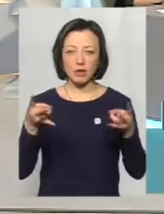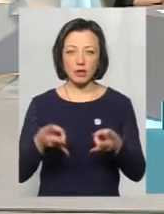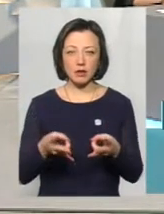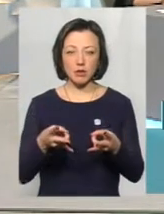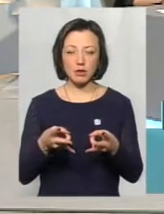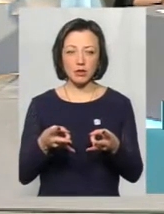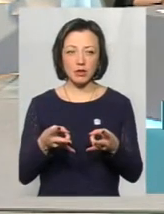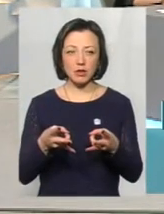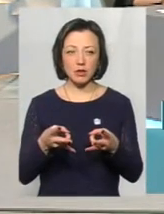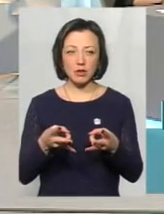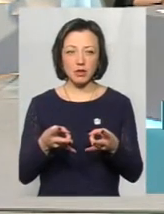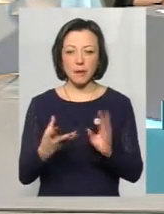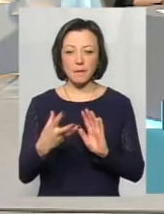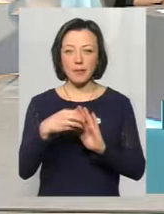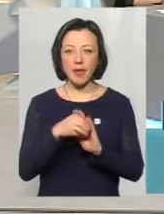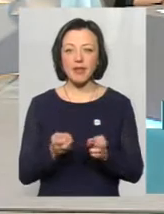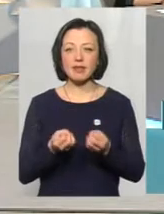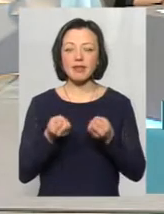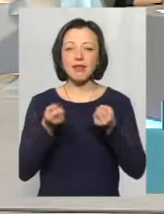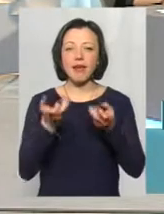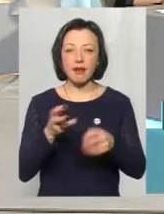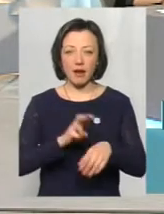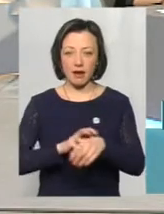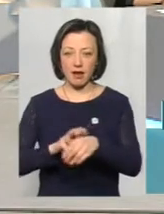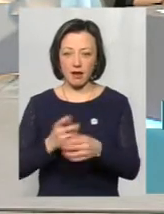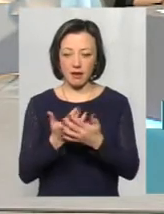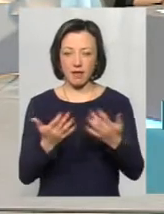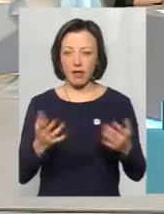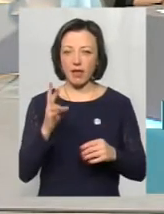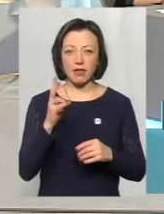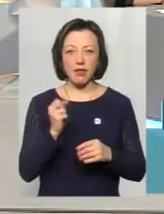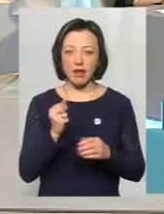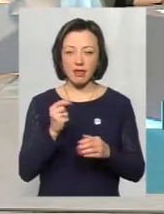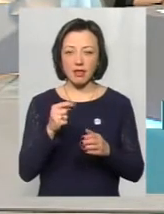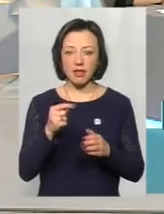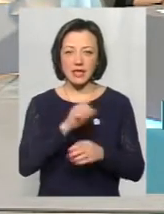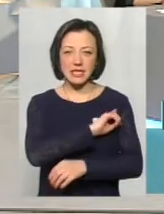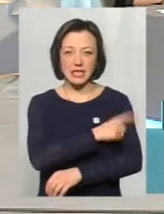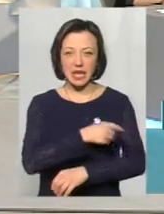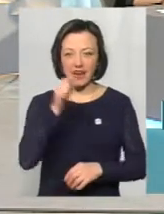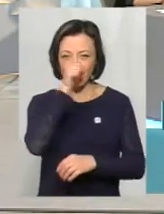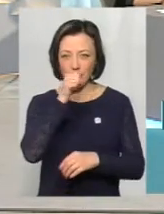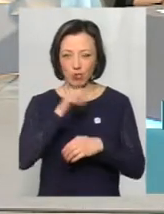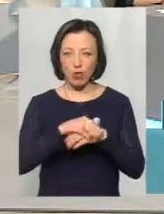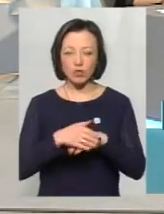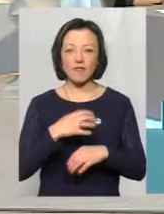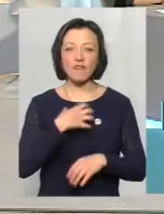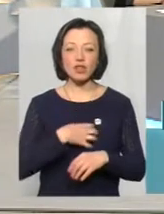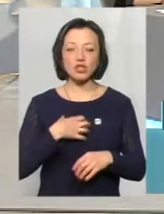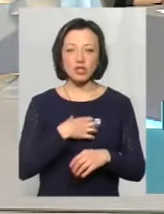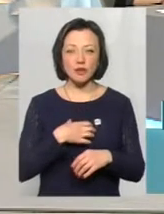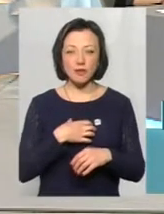приєднувати декілька спеціалістів. Для того, навіть не на глибоких відмороженнях, але дуже важливо,